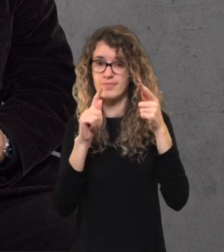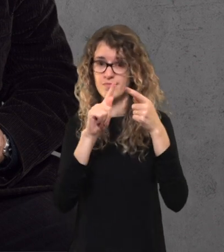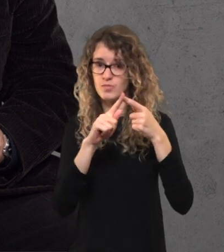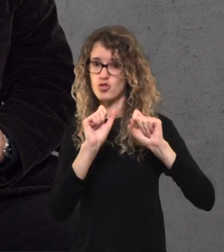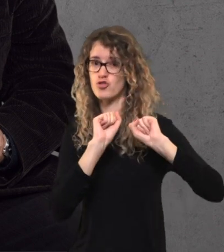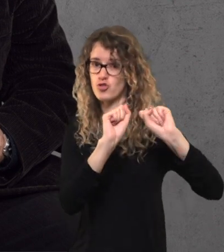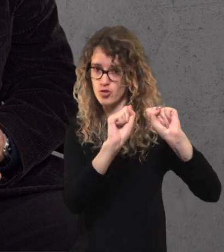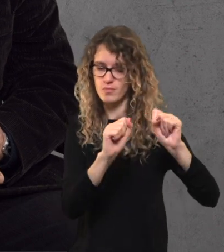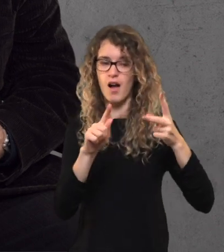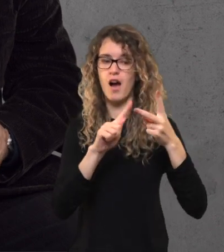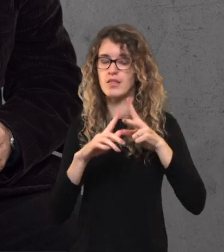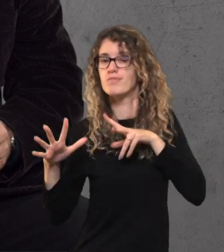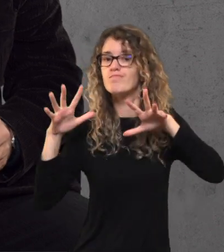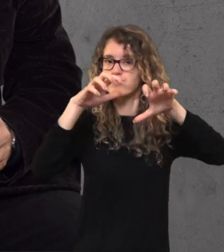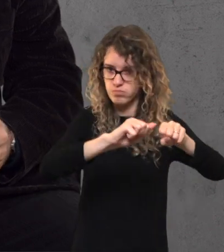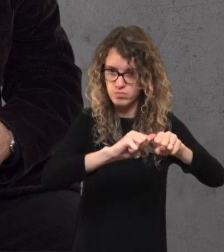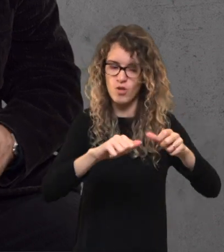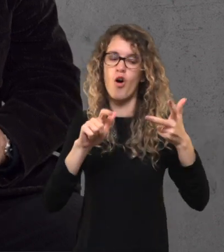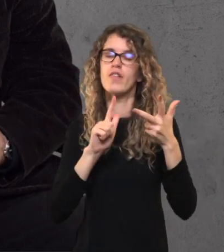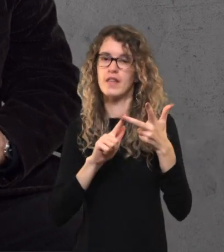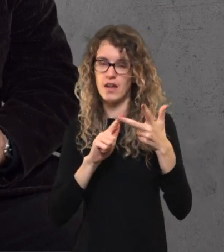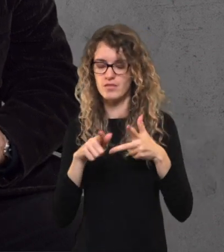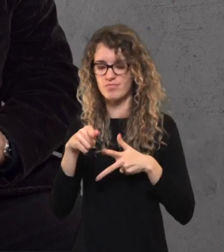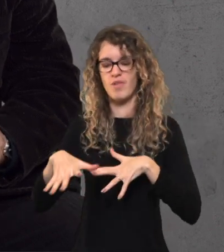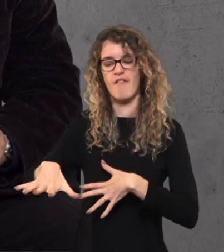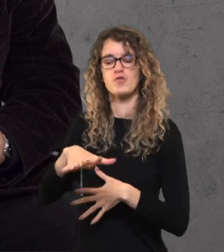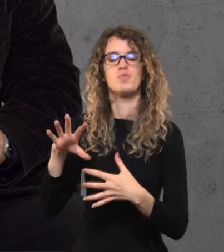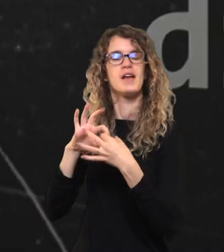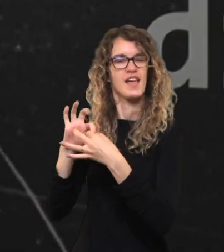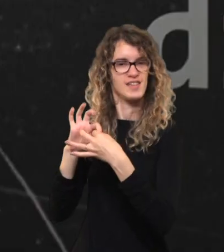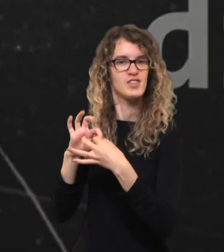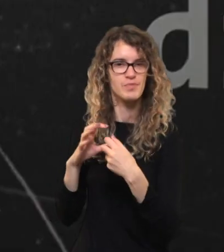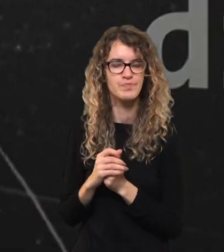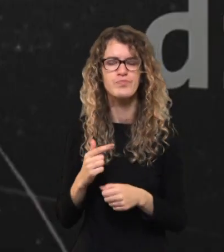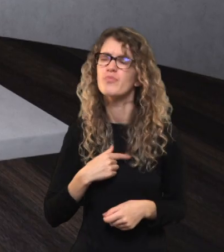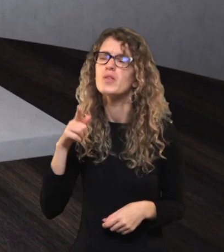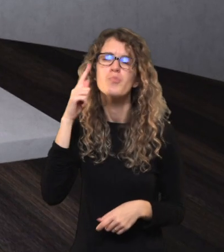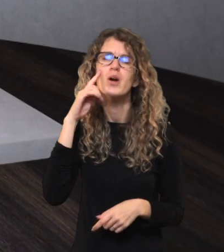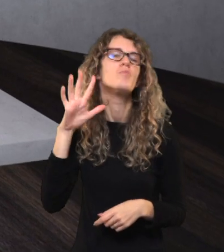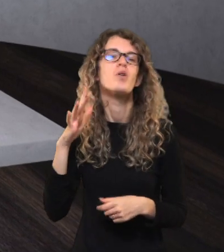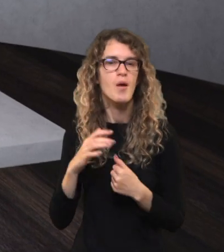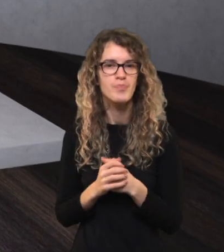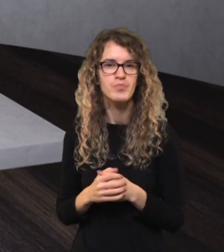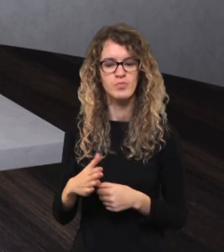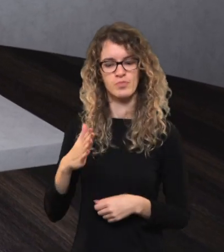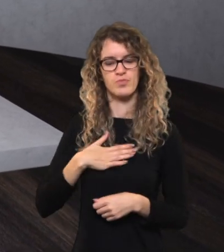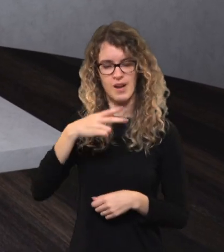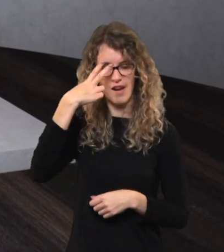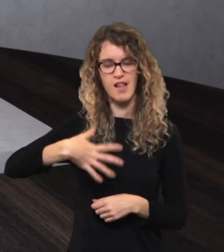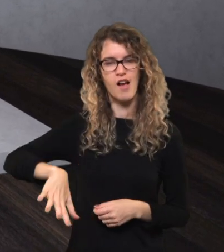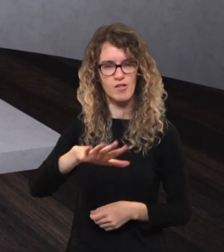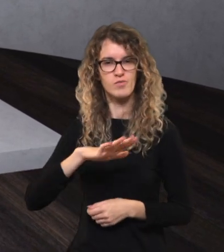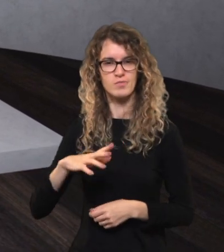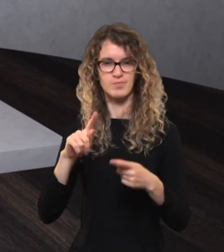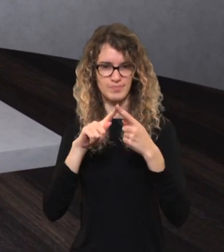antras ofensyvos, o trečias, reiškia, buvo ryšius su visuomis. Tai ką aš pastebiu, kad mes turime tą